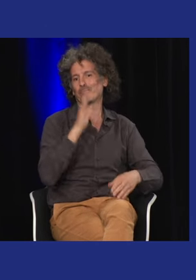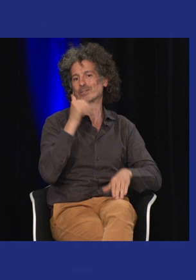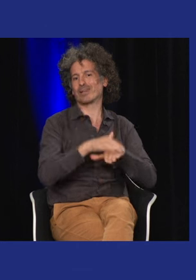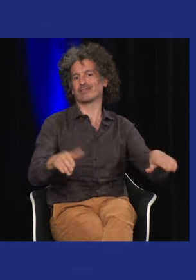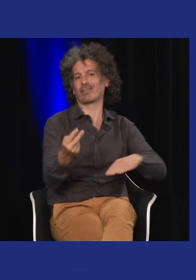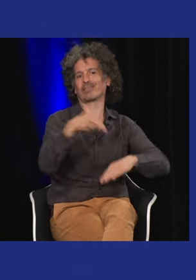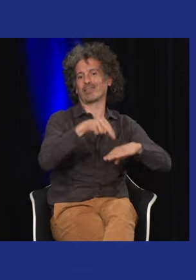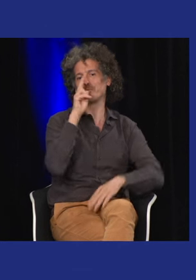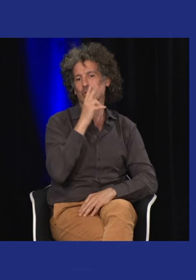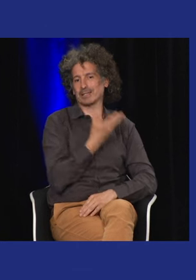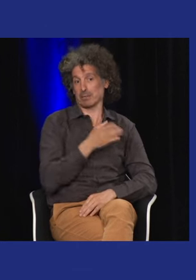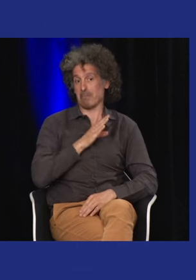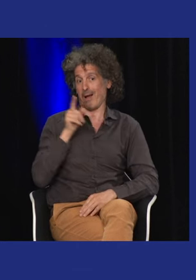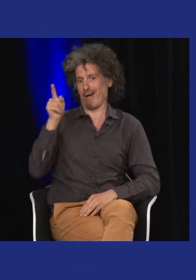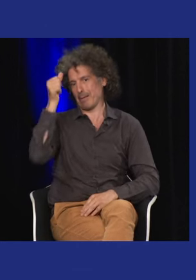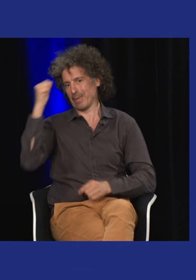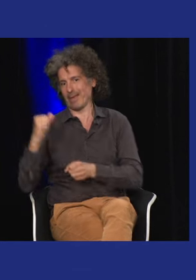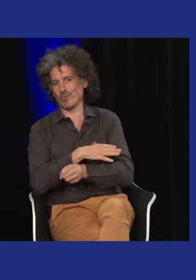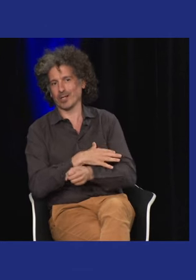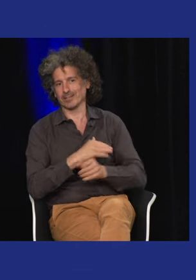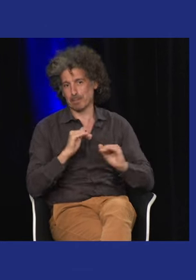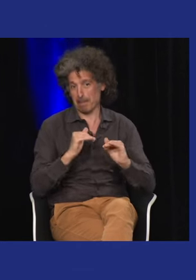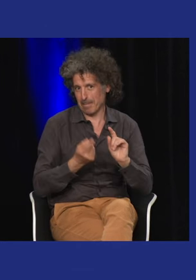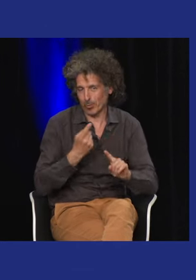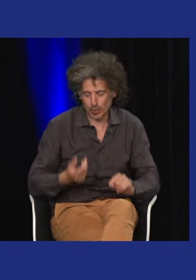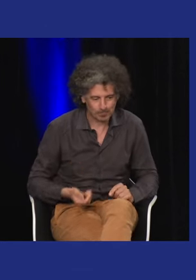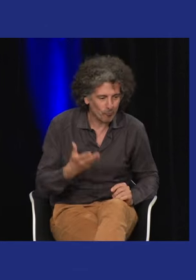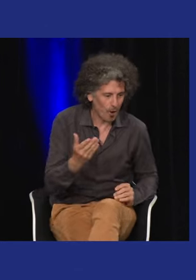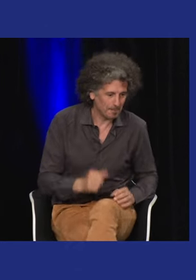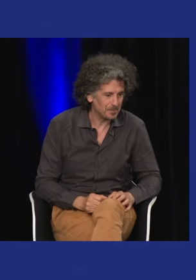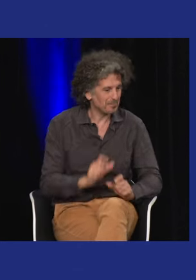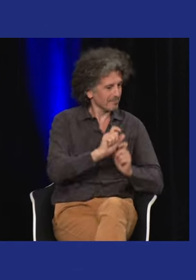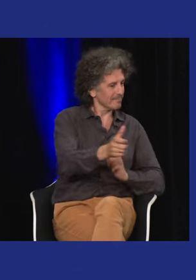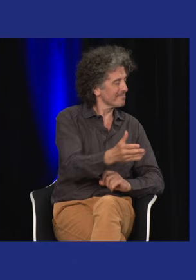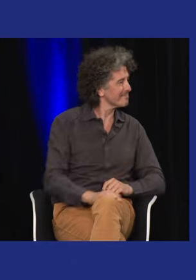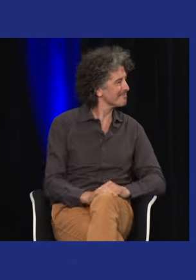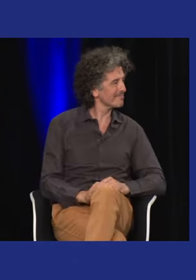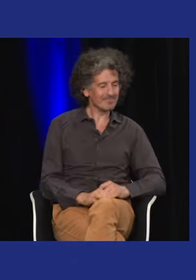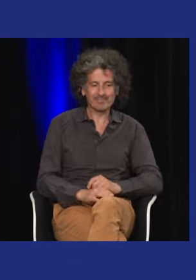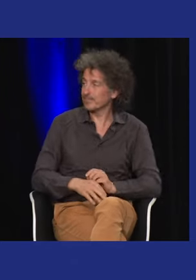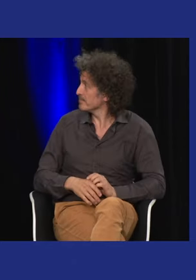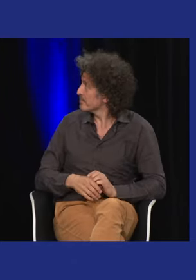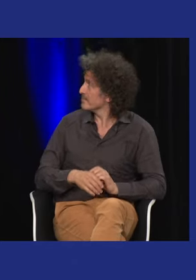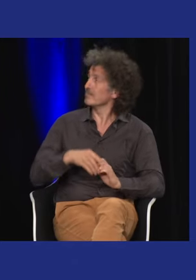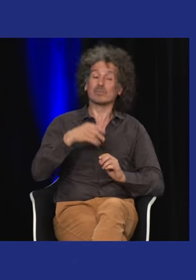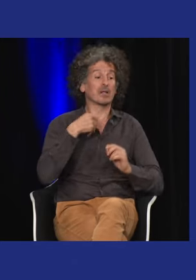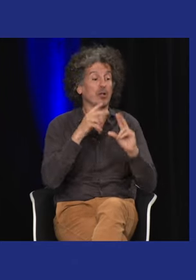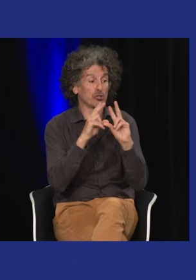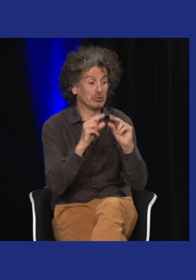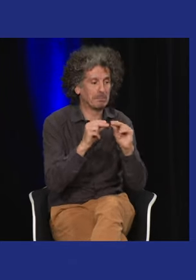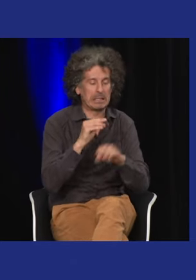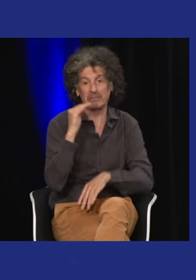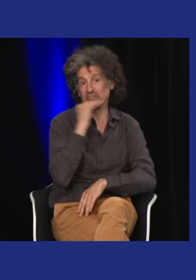'est vraiment quand il est revenu en France après ce séjour qu'il s dit mais moi aussi je peux faire des choses il a été très influencé par ce séjour